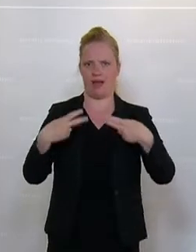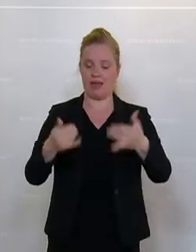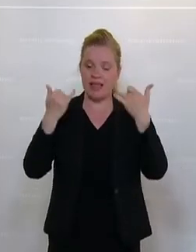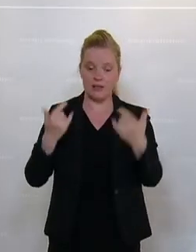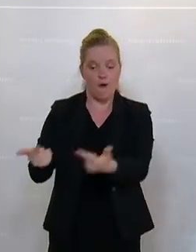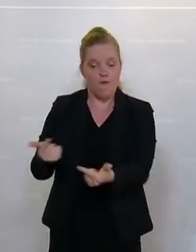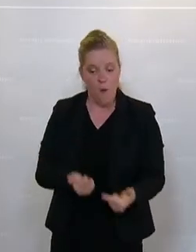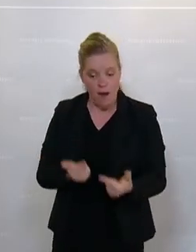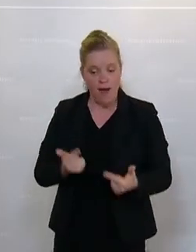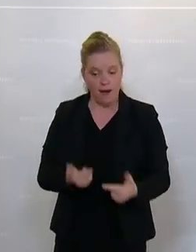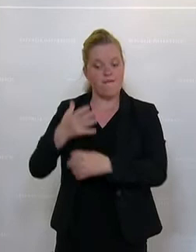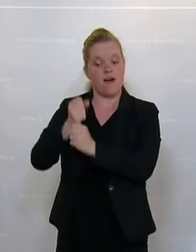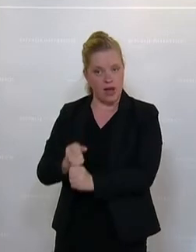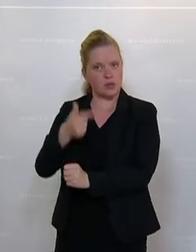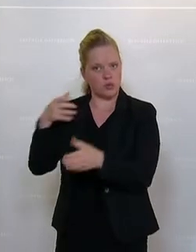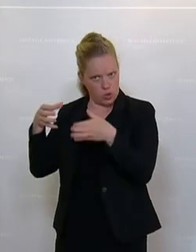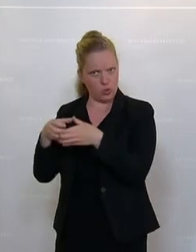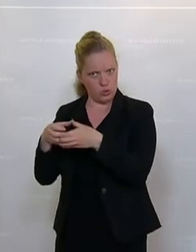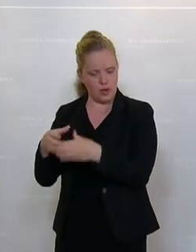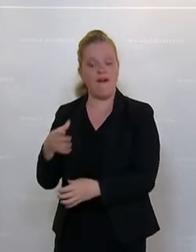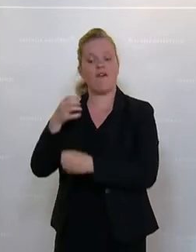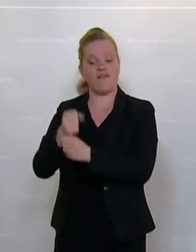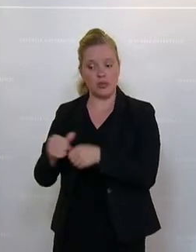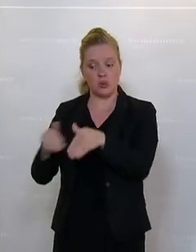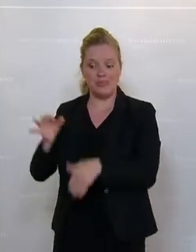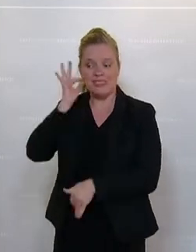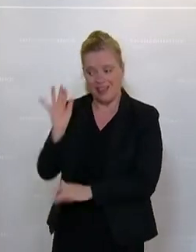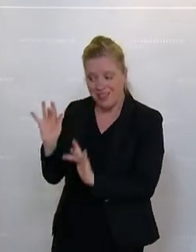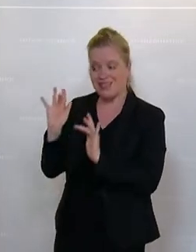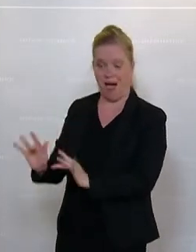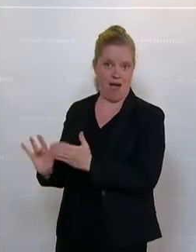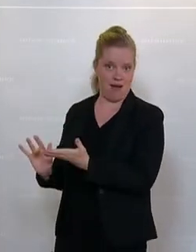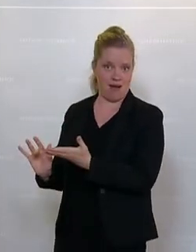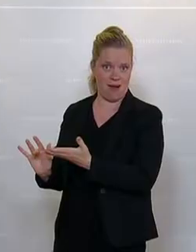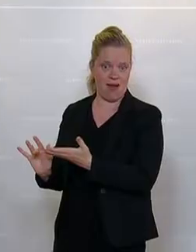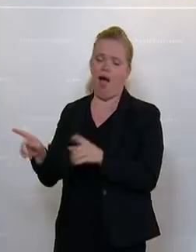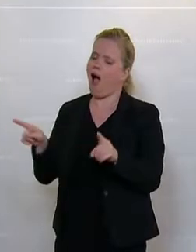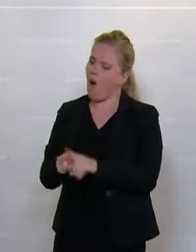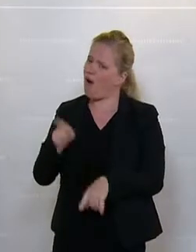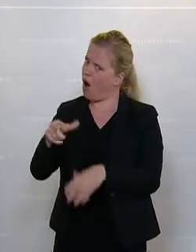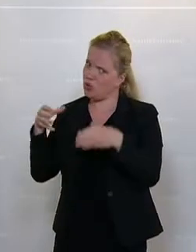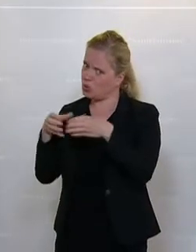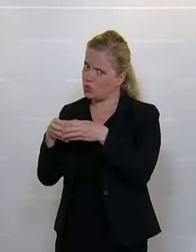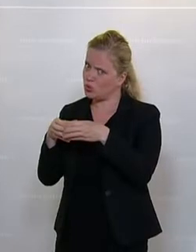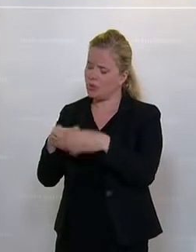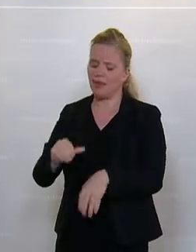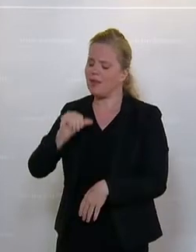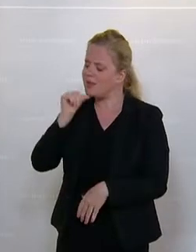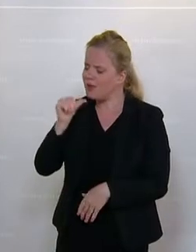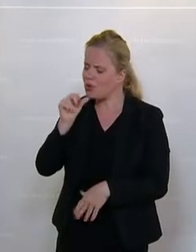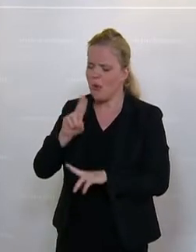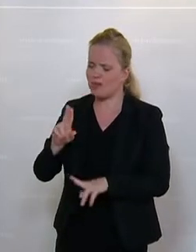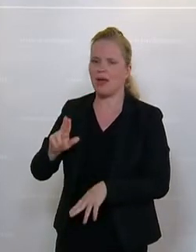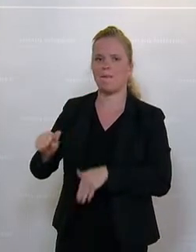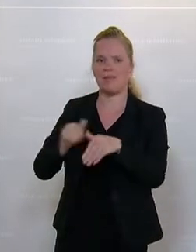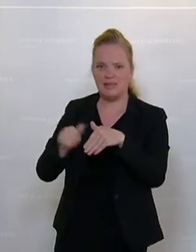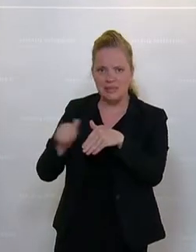Vorlagen aus dem Verfassungsausschuss. Die Verfassungsministerin ist anwesend. Auch im Ausschuss ist es nicht der Fall, dass die